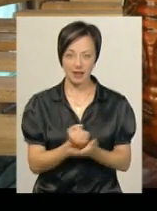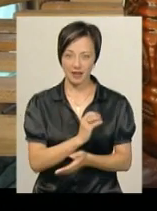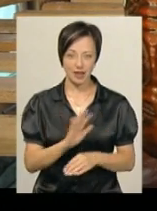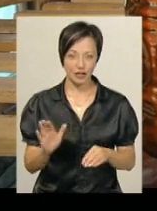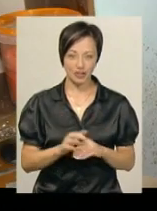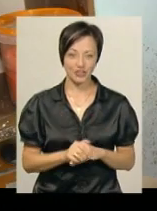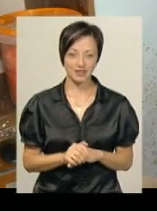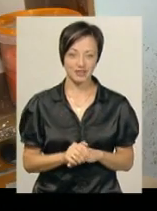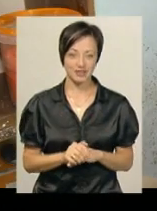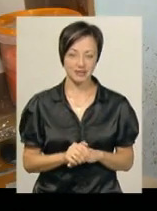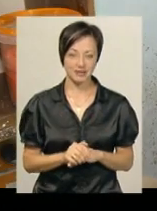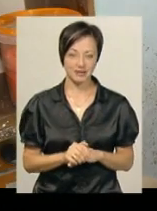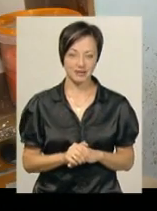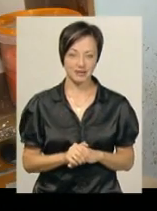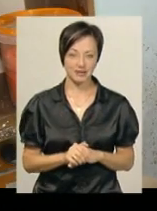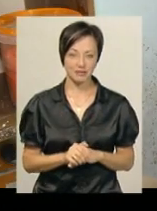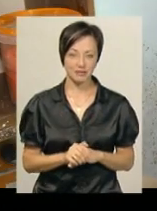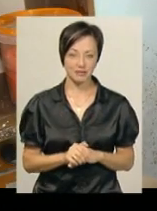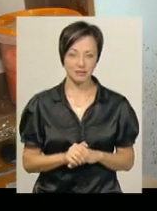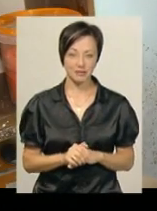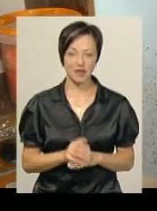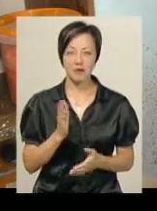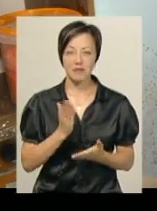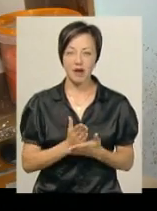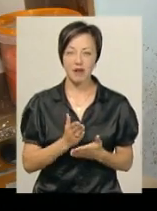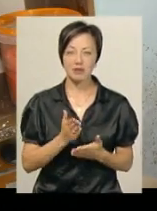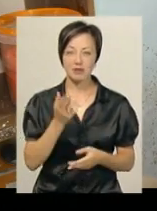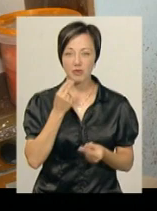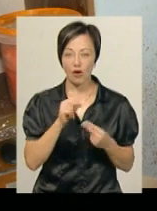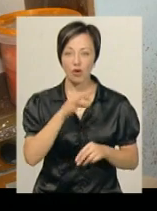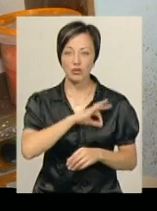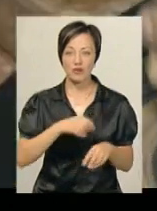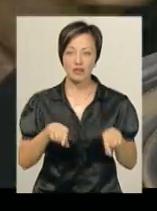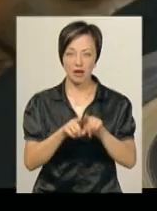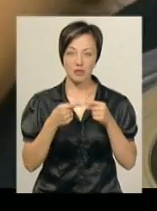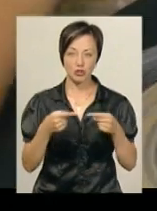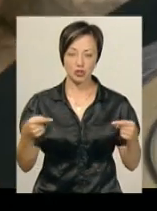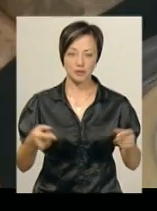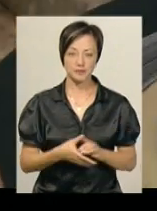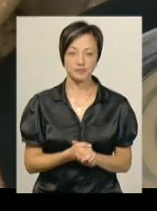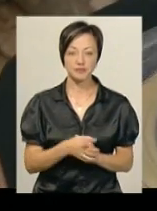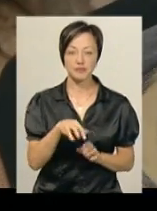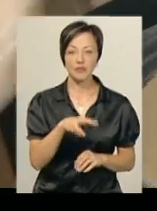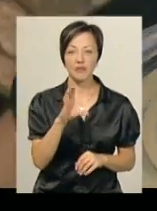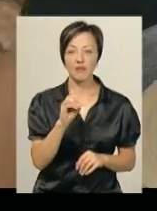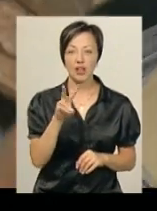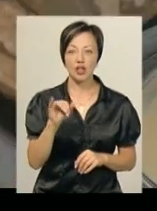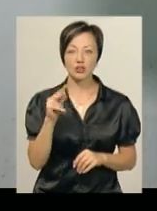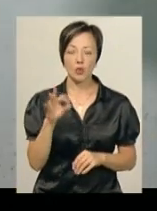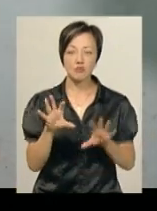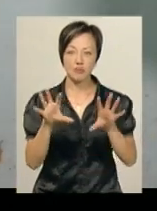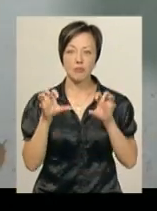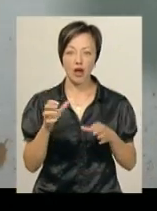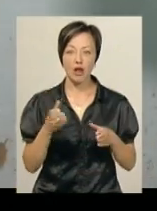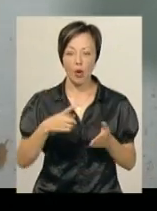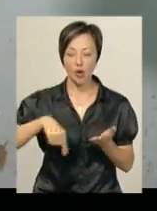тобто ти маєш привілегію користуватися такими речами. Микола Величко, каже, сприймає гончарство не